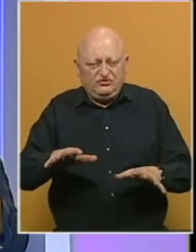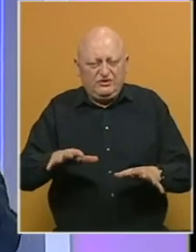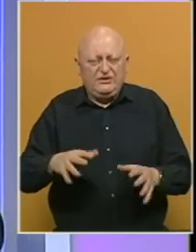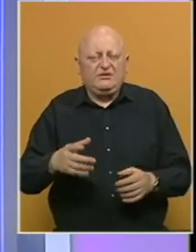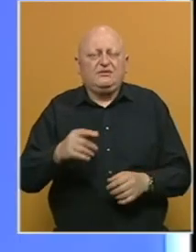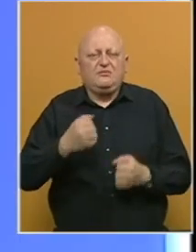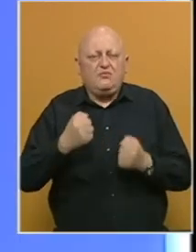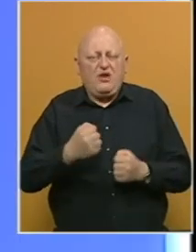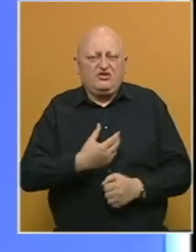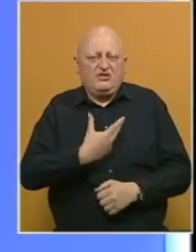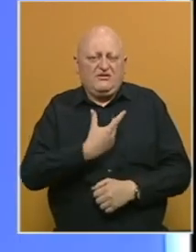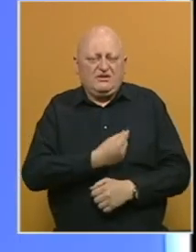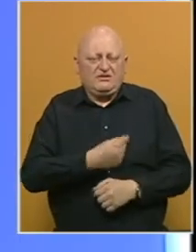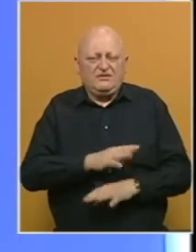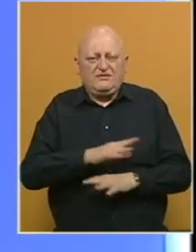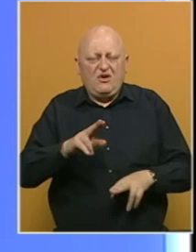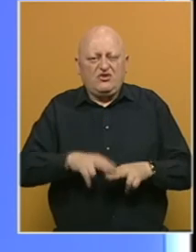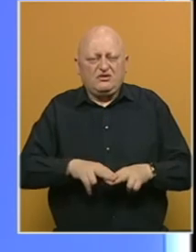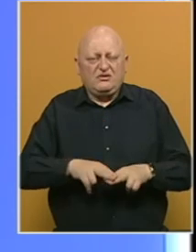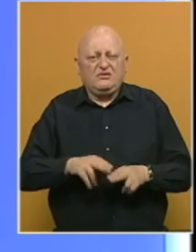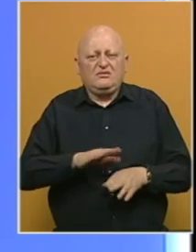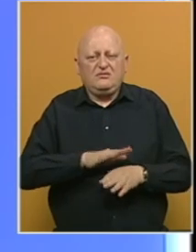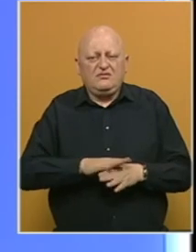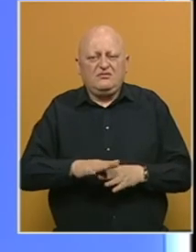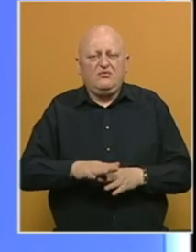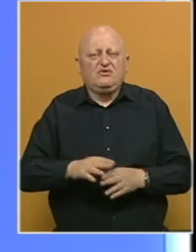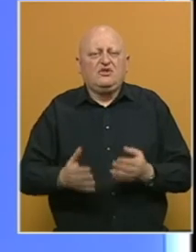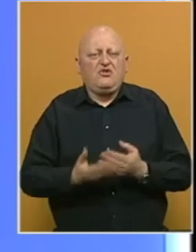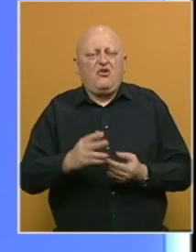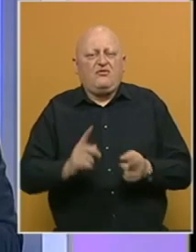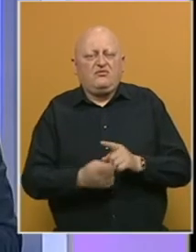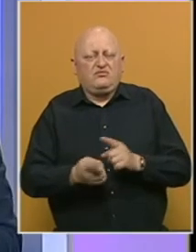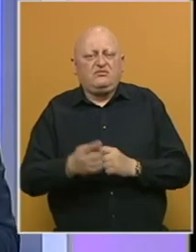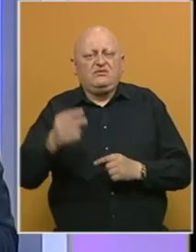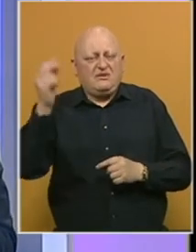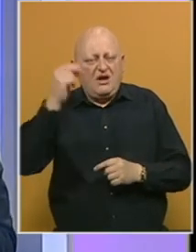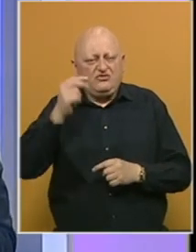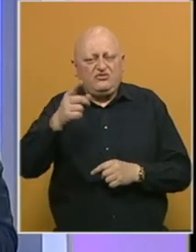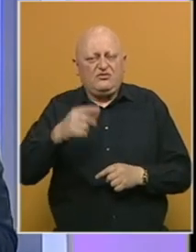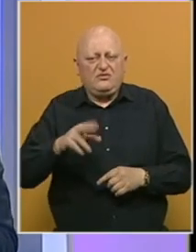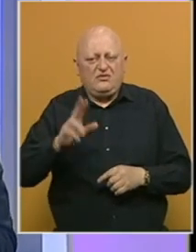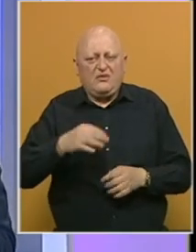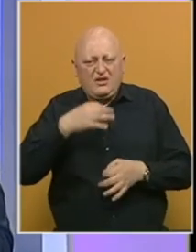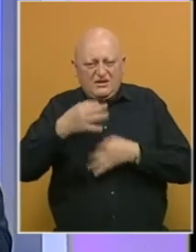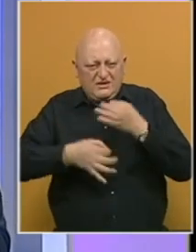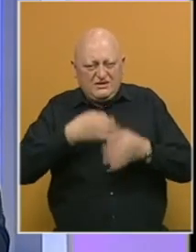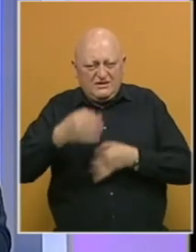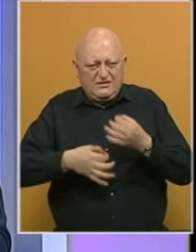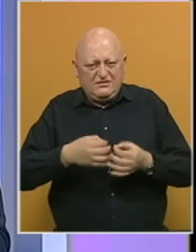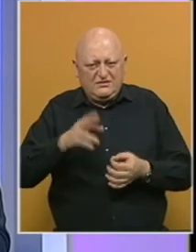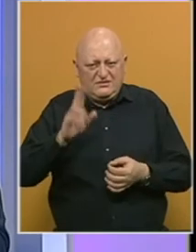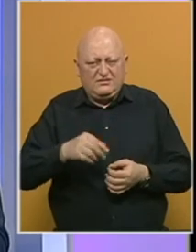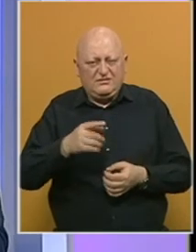znači pojačati vakcinaciju i sve ostalo, a pustite nove sojeve mutacije znanstvenicima, da oni ih malo ispituju i da daju znanstvenu